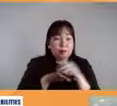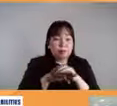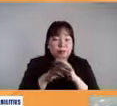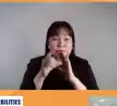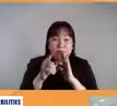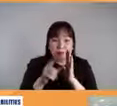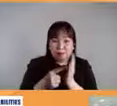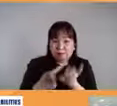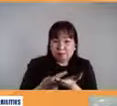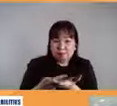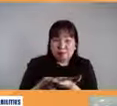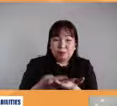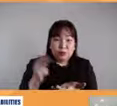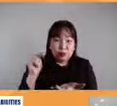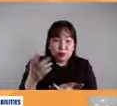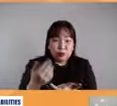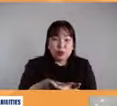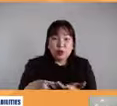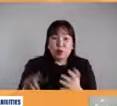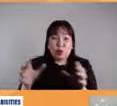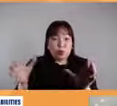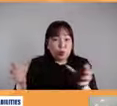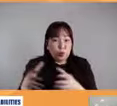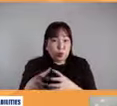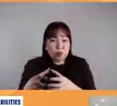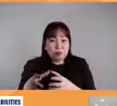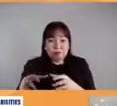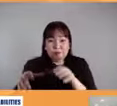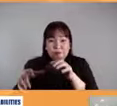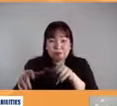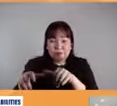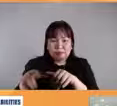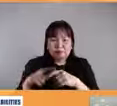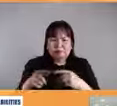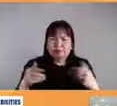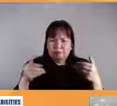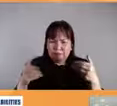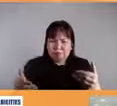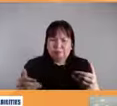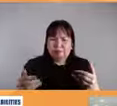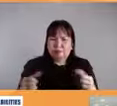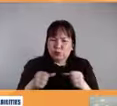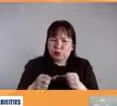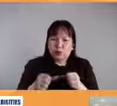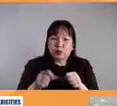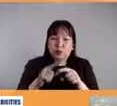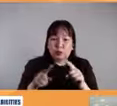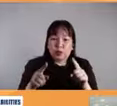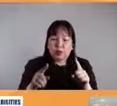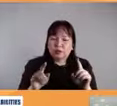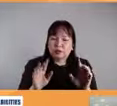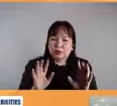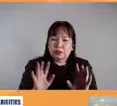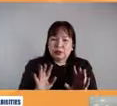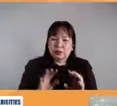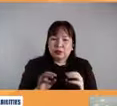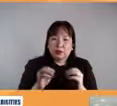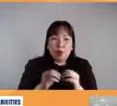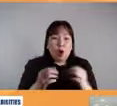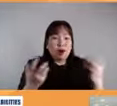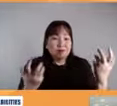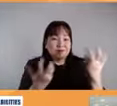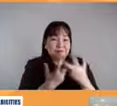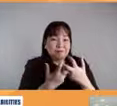gusto na ng sektor na ipagpatuloy siya pero in a manner na mas updated